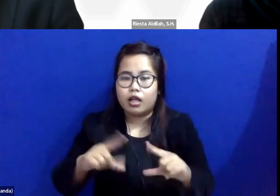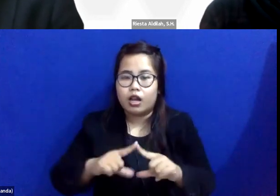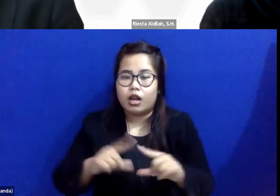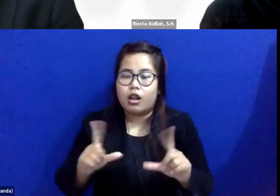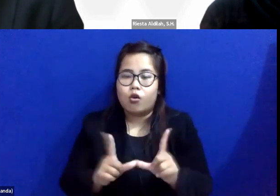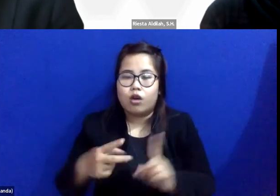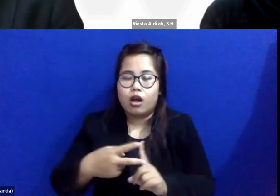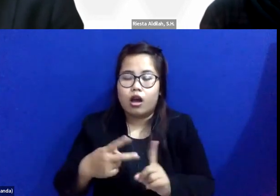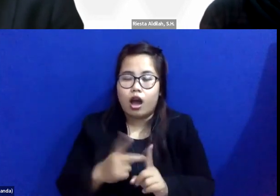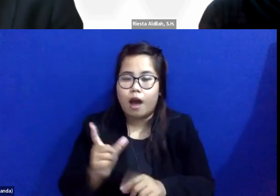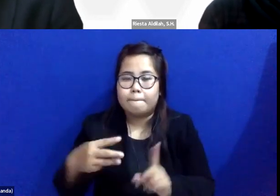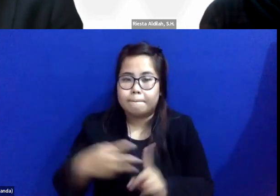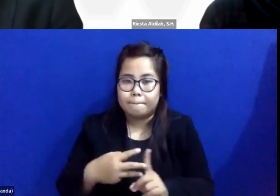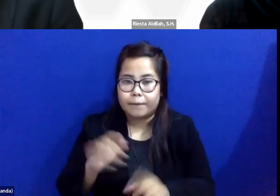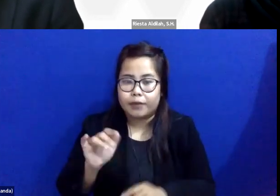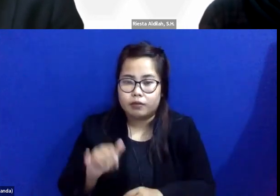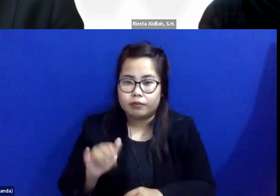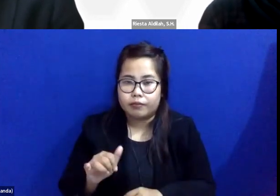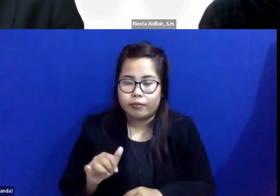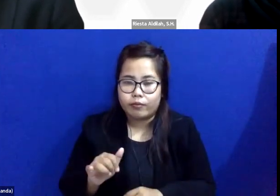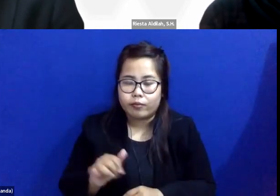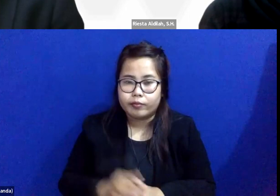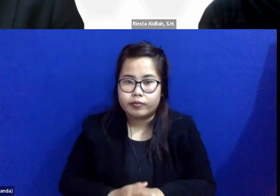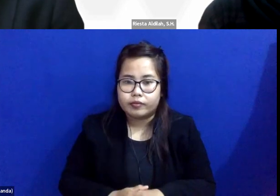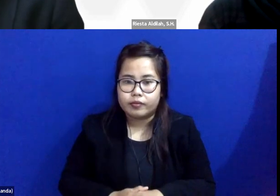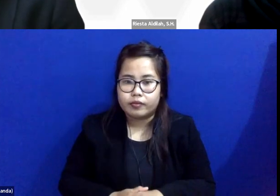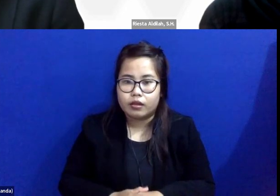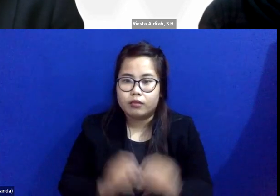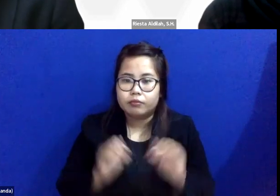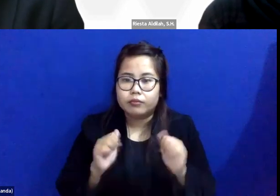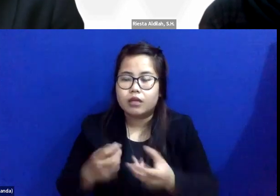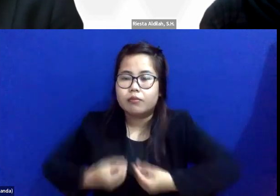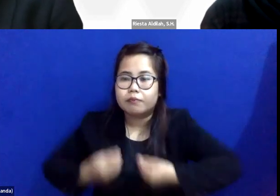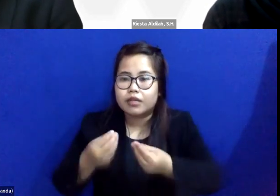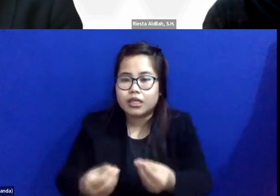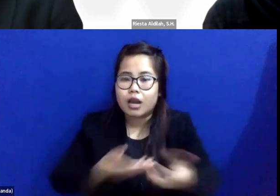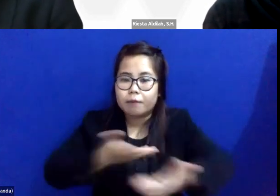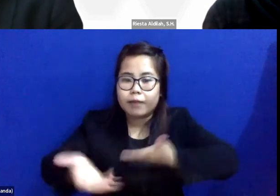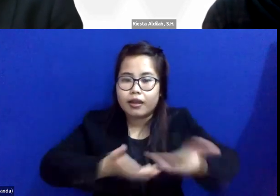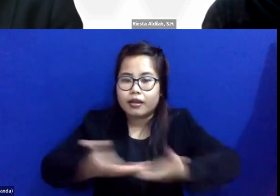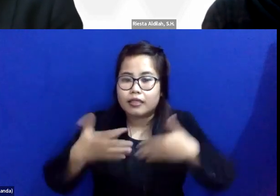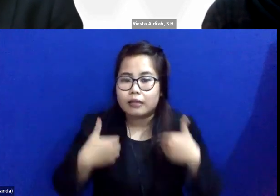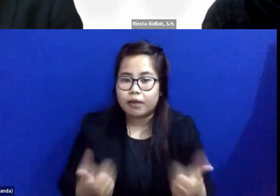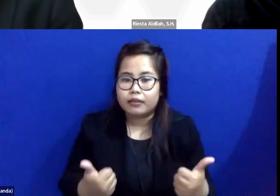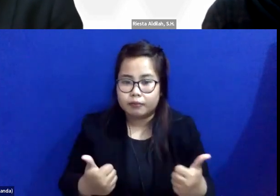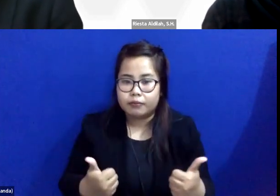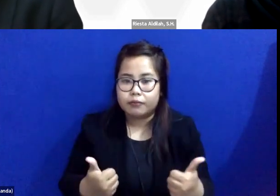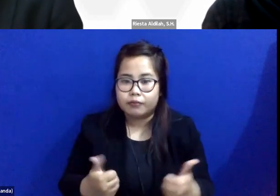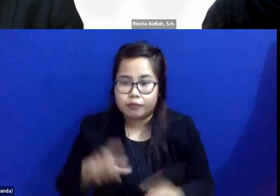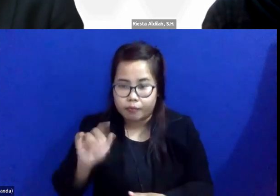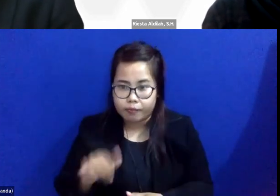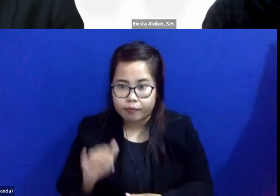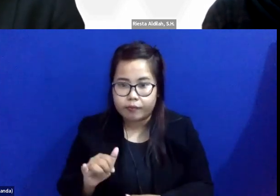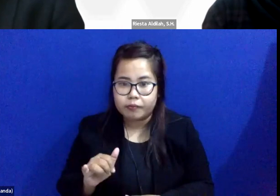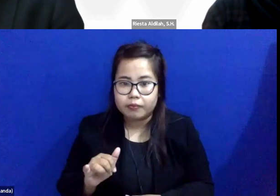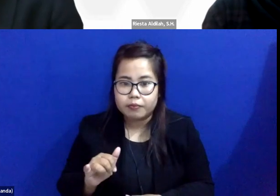memberi layanan yang terbaiknya. Jadi